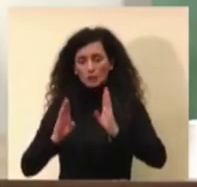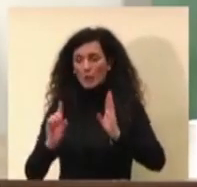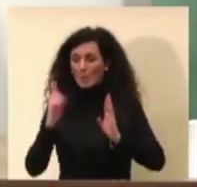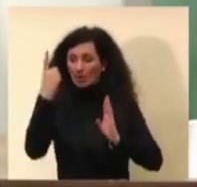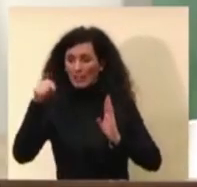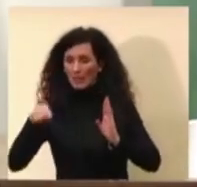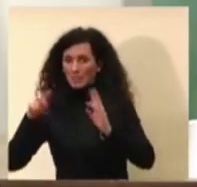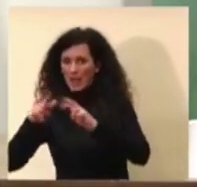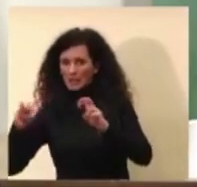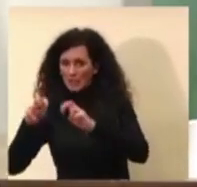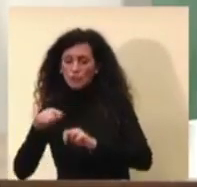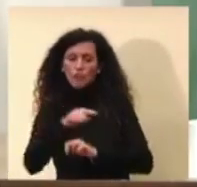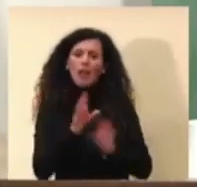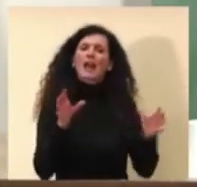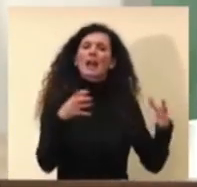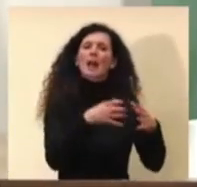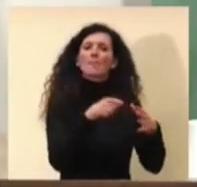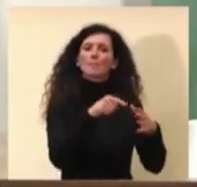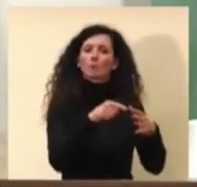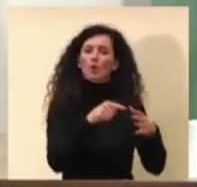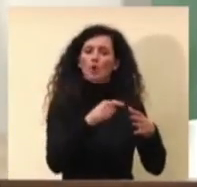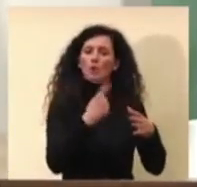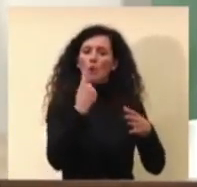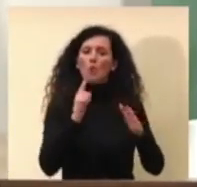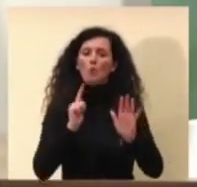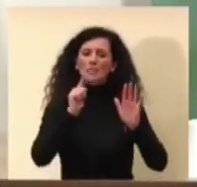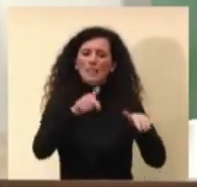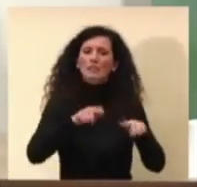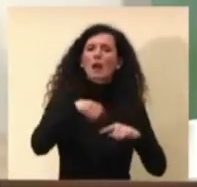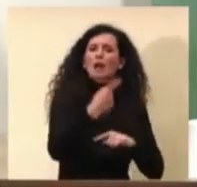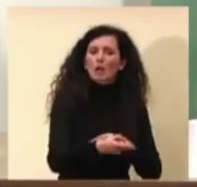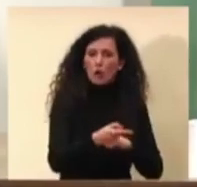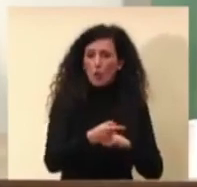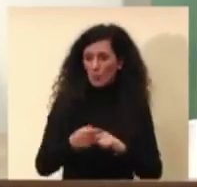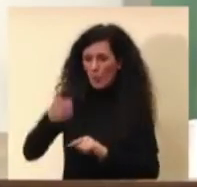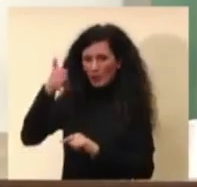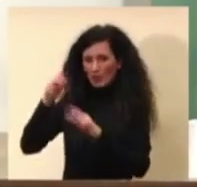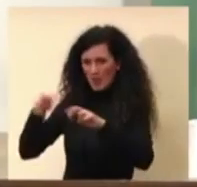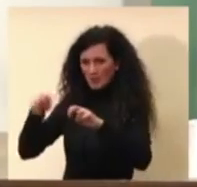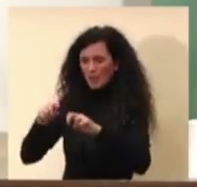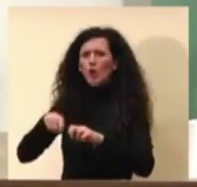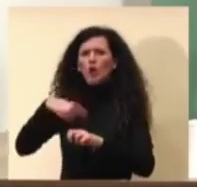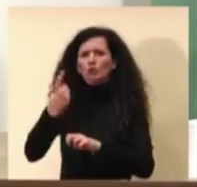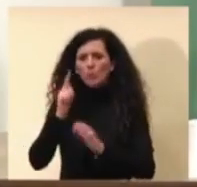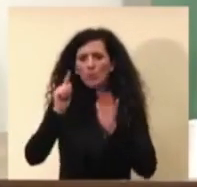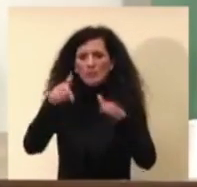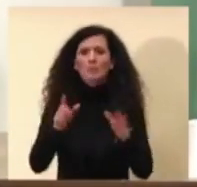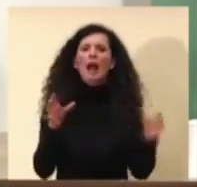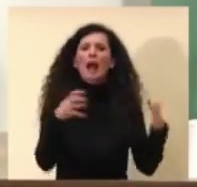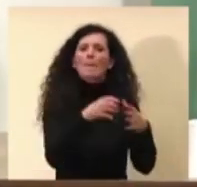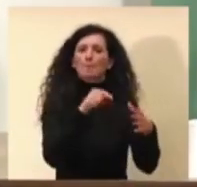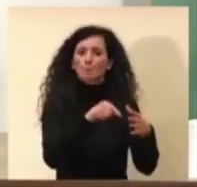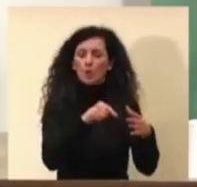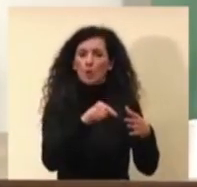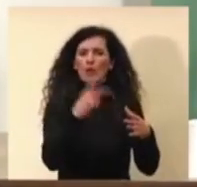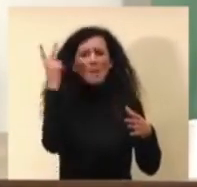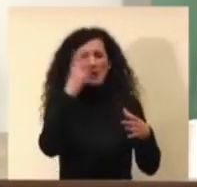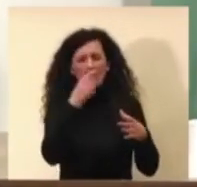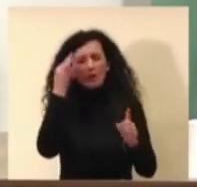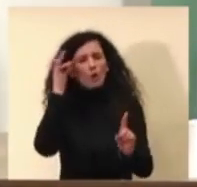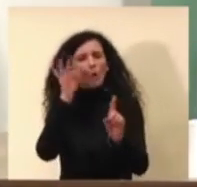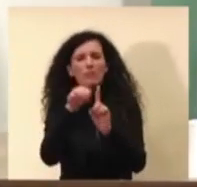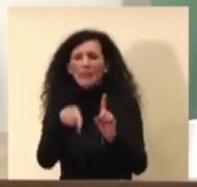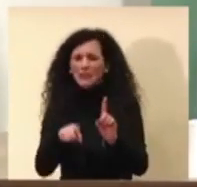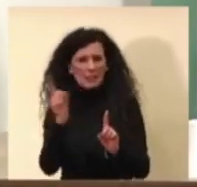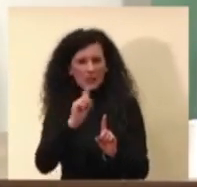indagine e un campione fatto una settimana dopo che però ancora una volta non è rappresentativo del sistema ma era finalizzato a capire questo